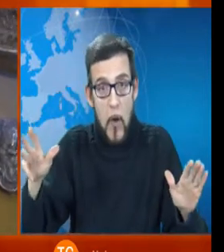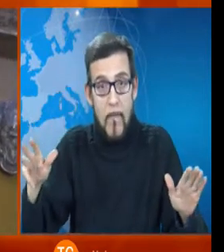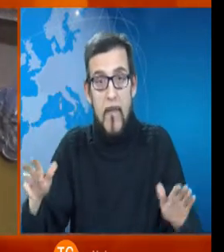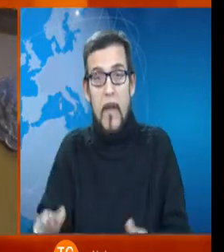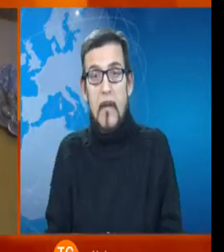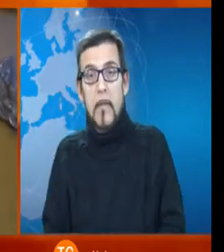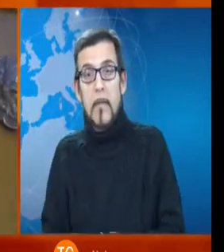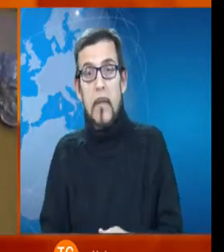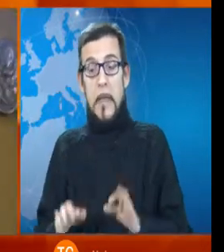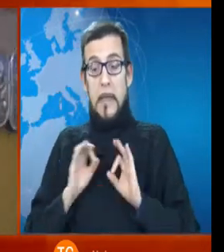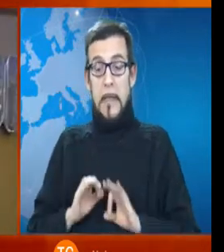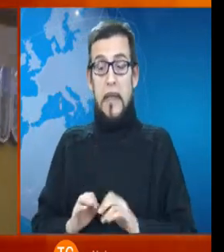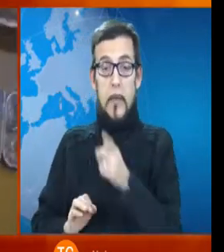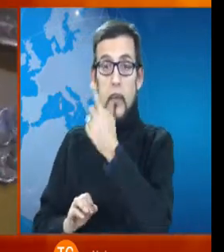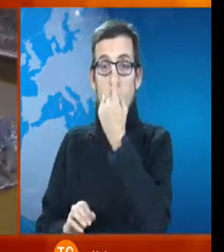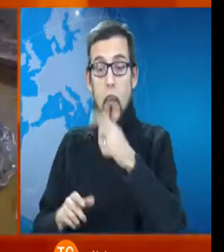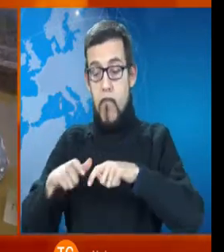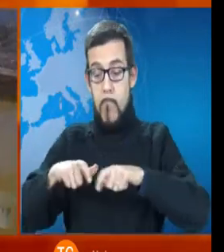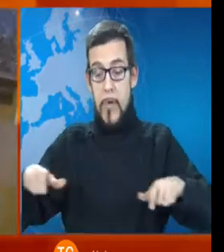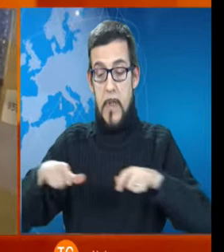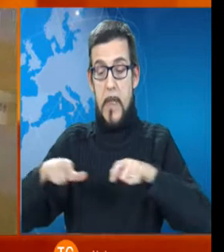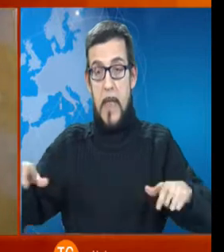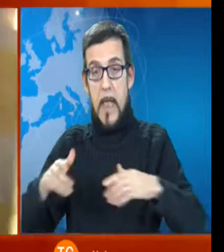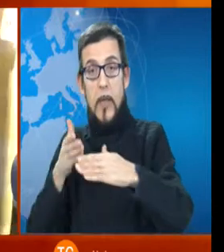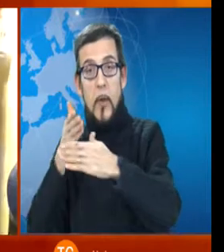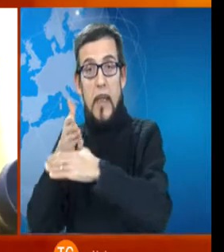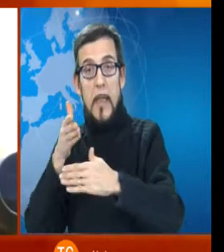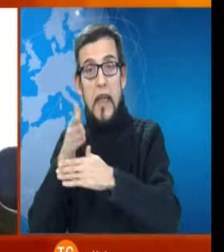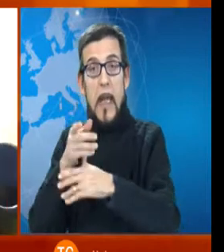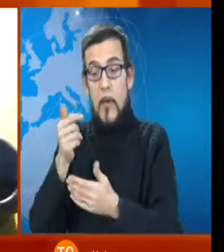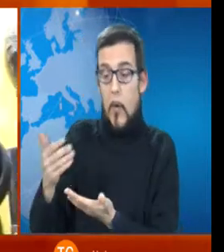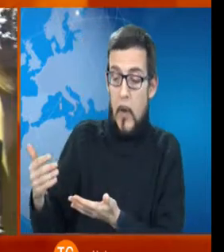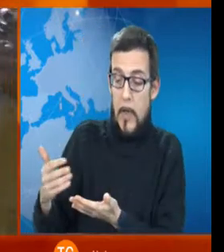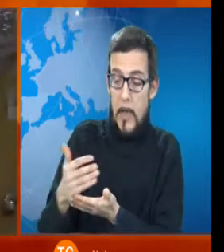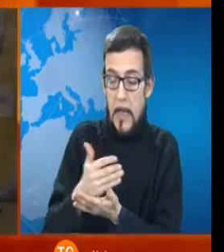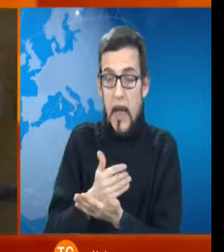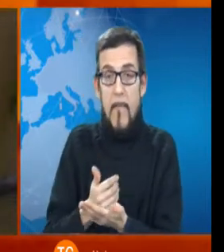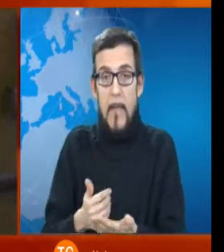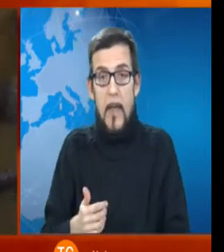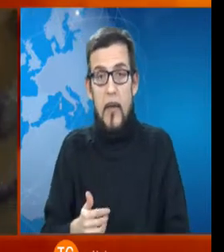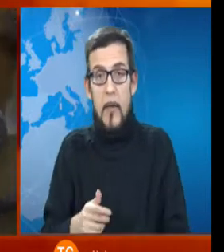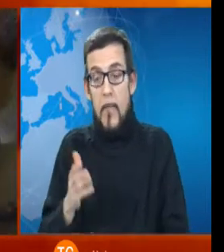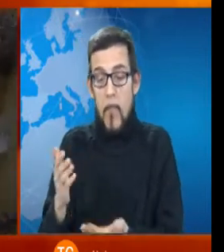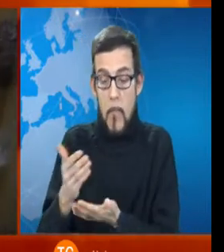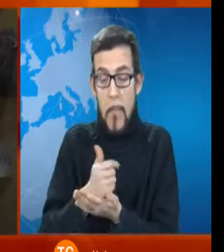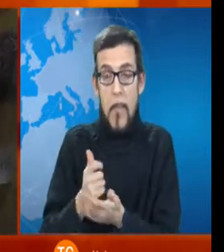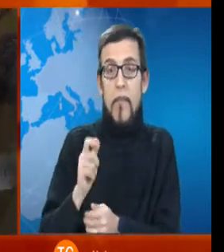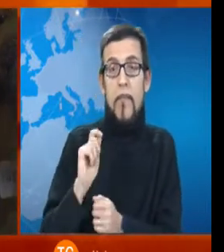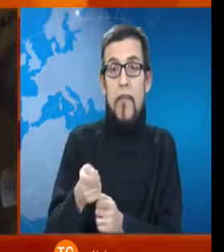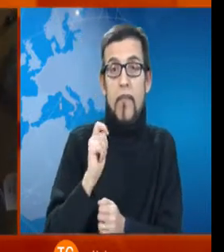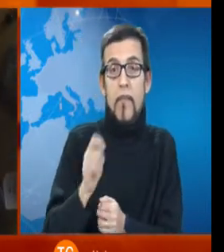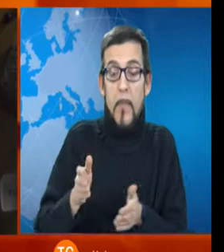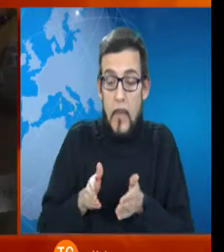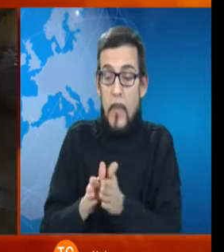istituirà un biglietto d'ingresso perché con il ricavato lui vuole finanziare il percorso di studi